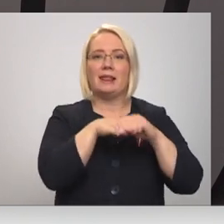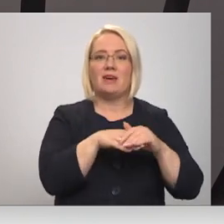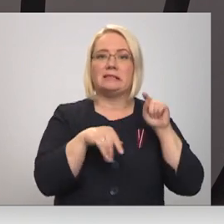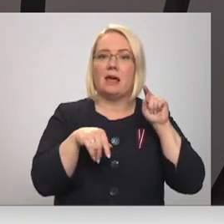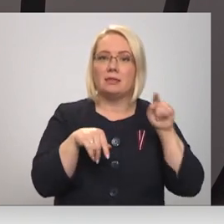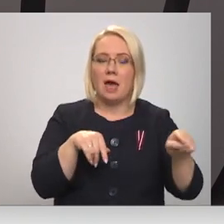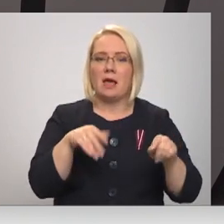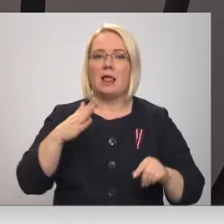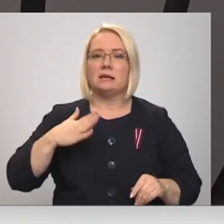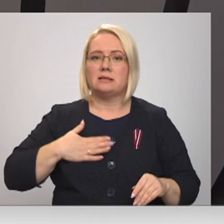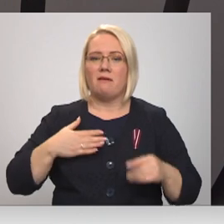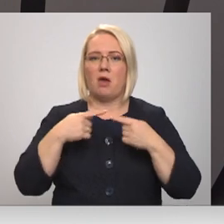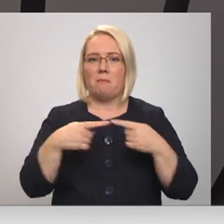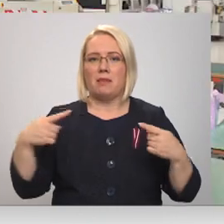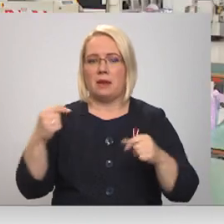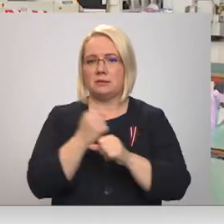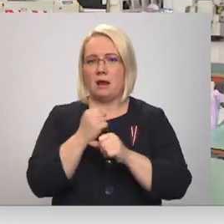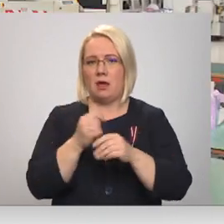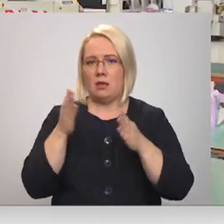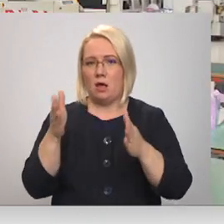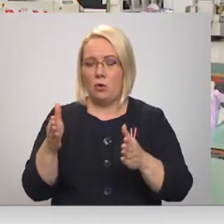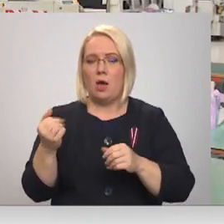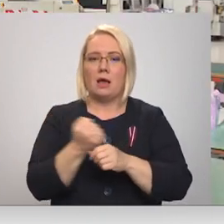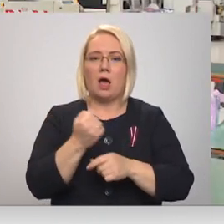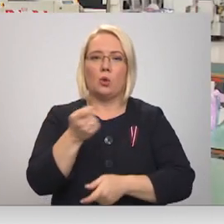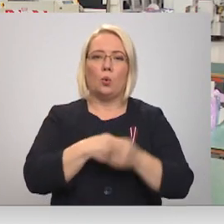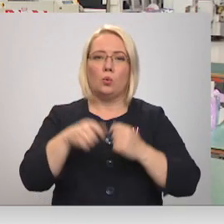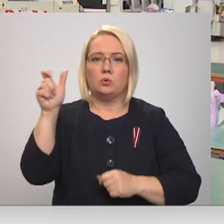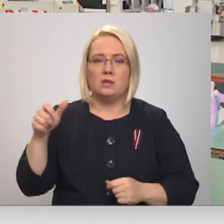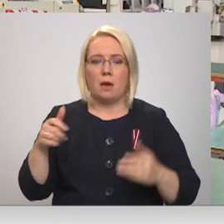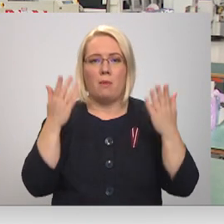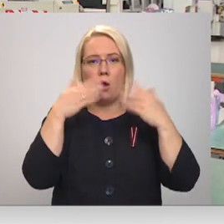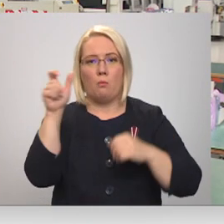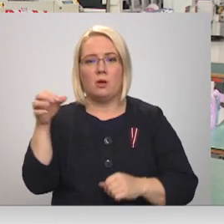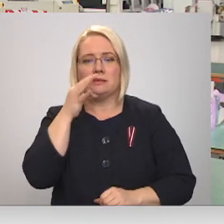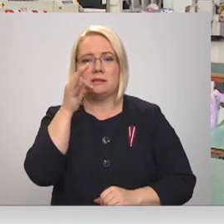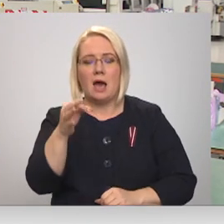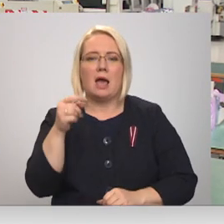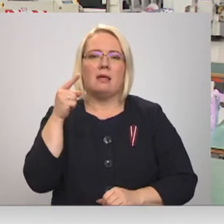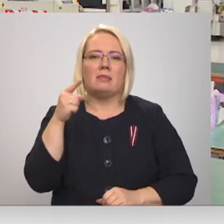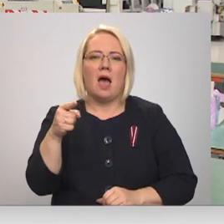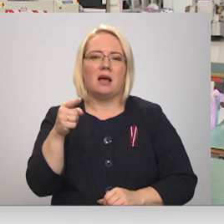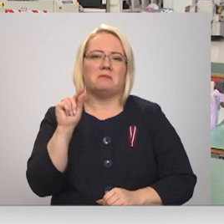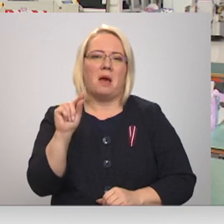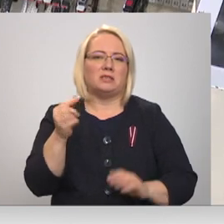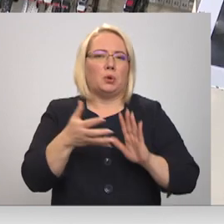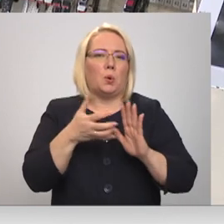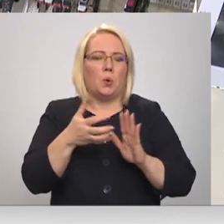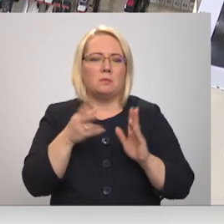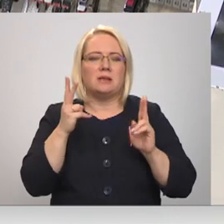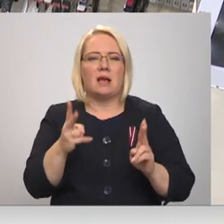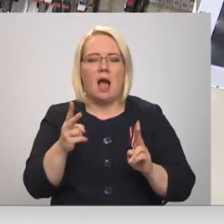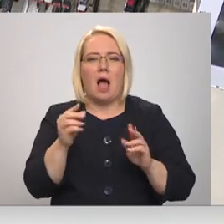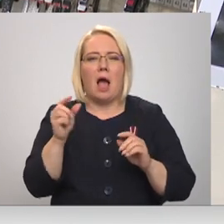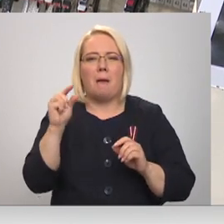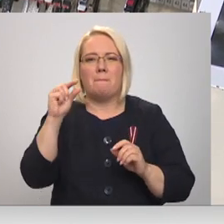patiešām uz saviem produktiem strādātu. Gan uzņēmē, gan politiķi norāda, tādu mazu komponenšu trūkums kā pusvadītāja vai mikročipi